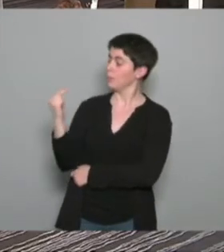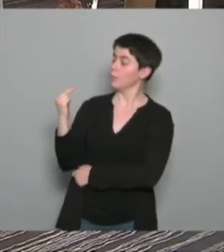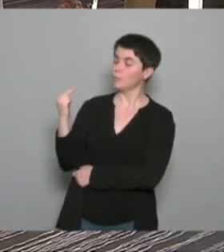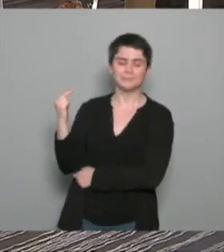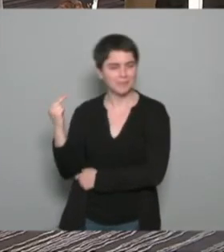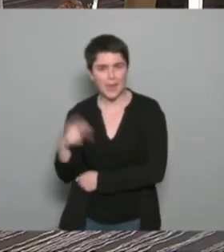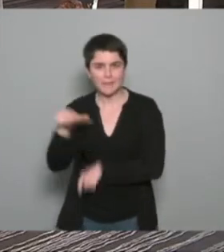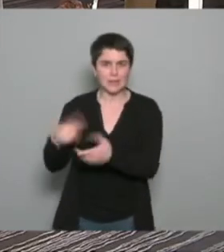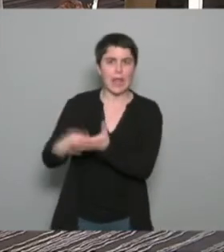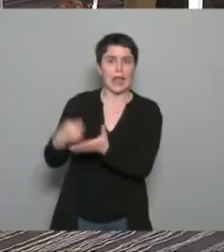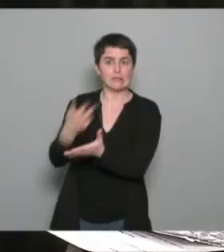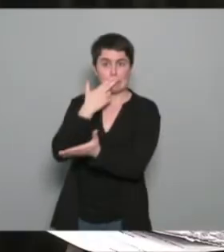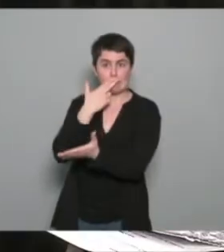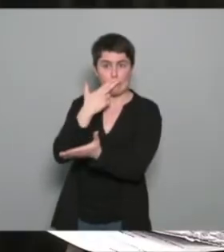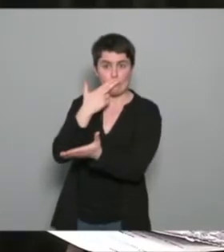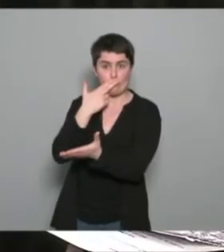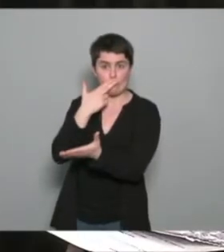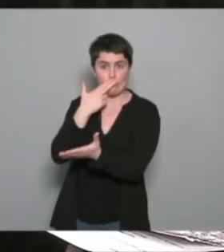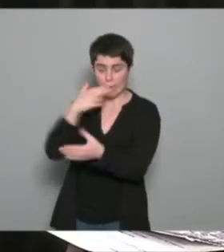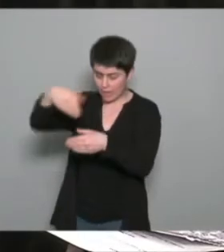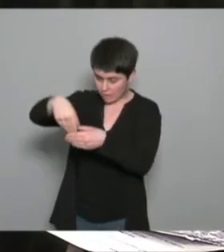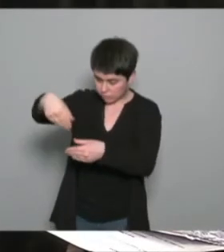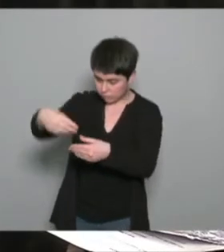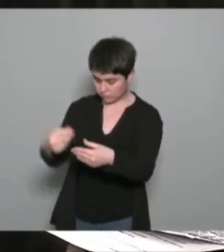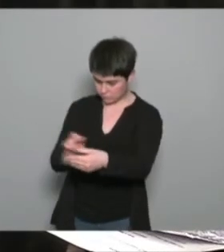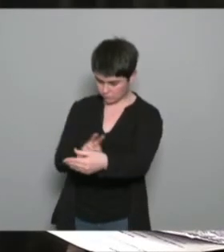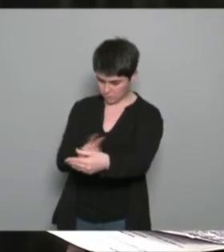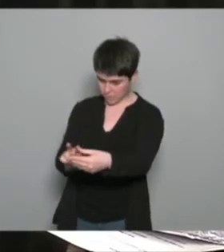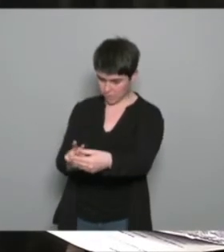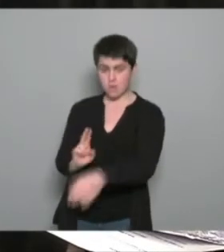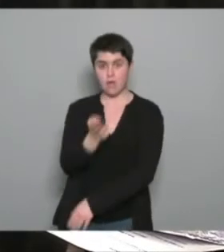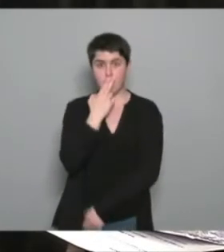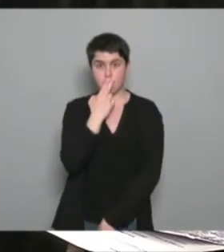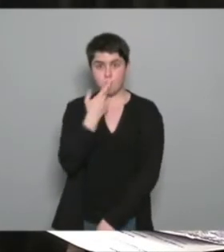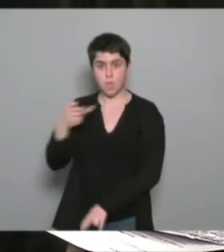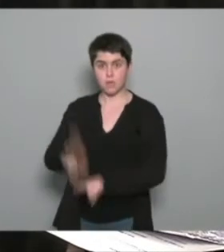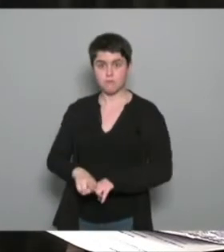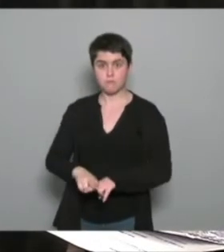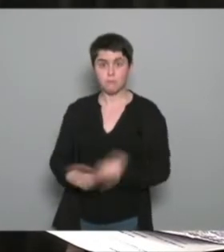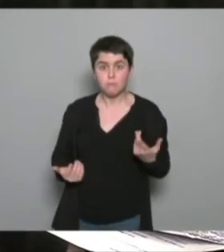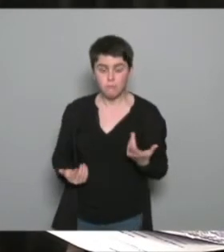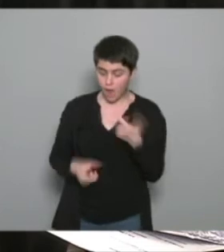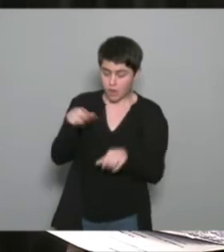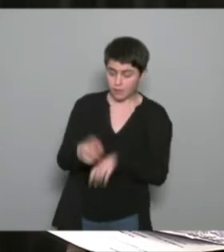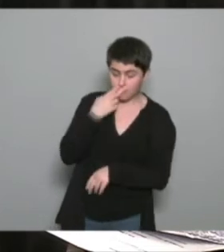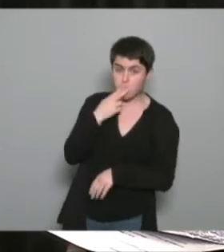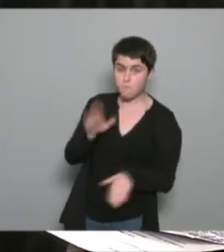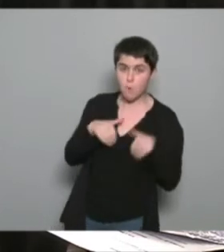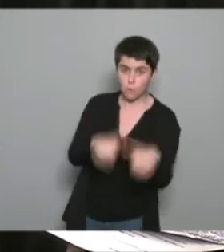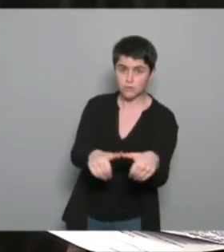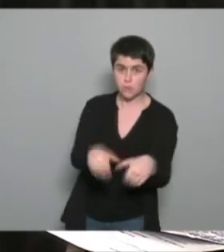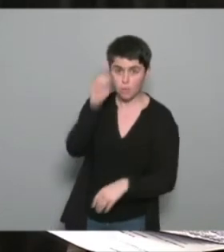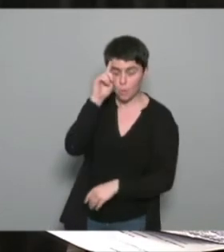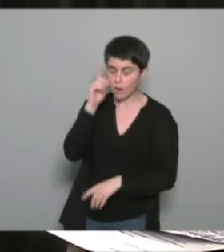paquets de cigarettes qu'est-ce qu'il y de marqué sur le paquet de cigarettes fumer-tu mais ça les fumeurs ça les perdure pas tant qu'il n pas eu de déclic